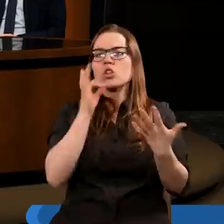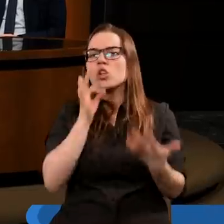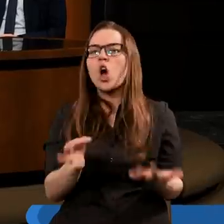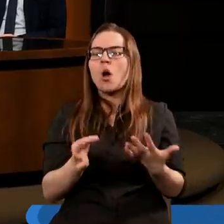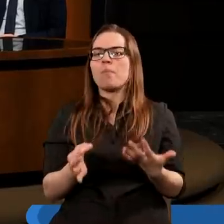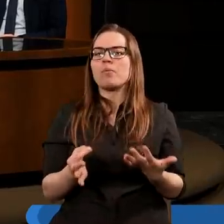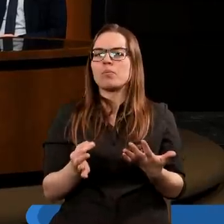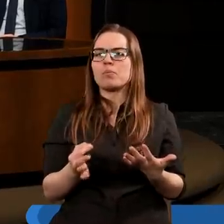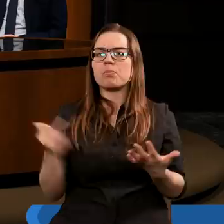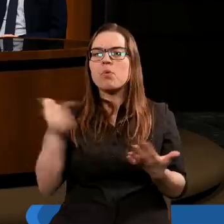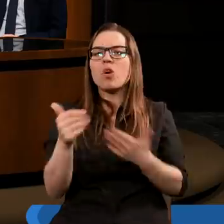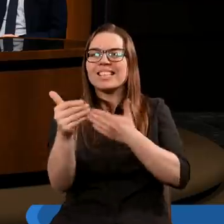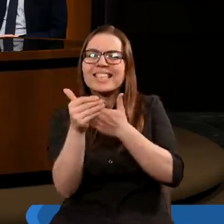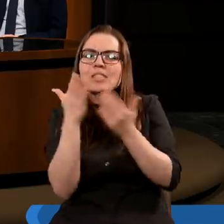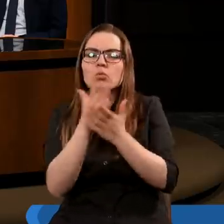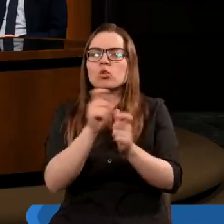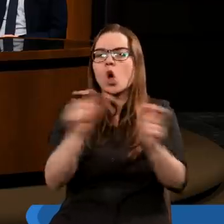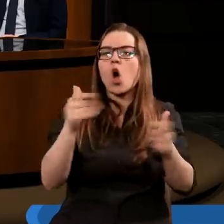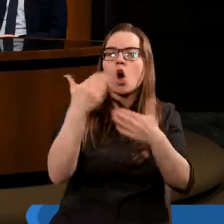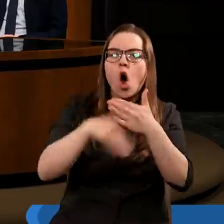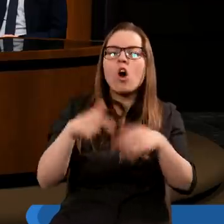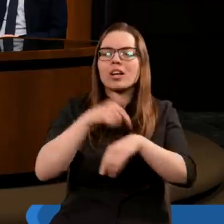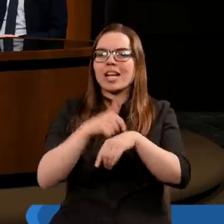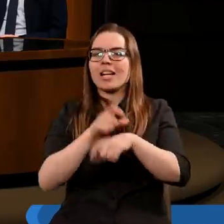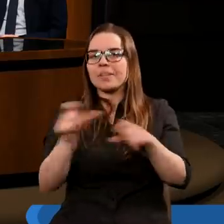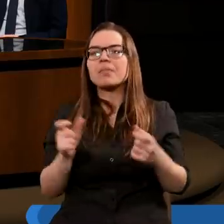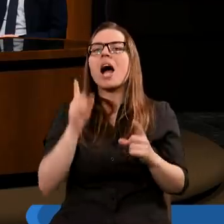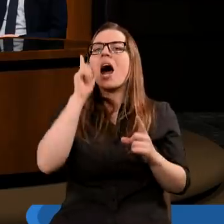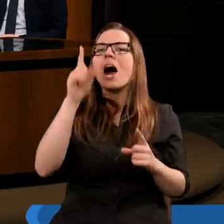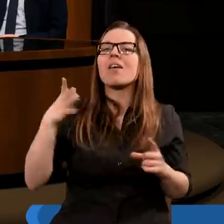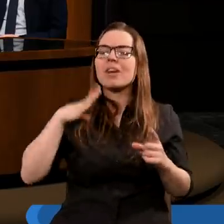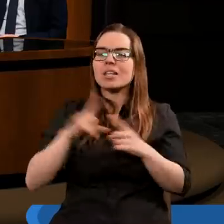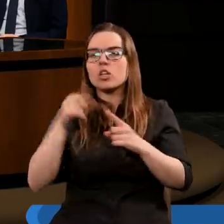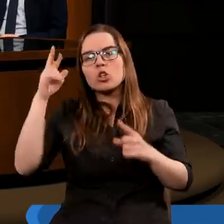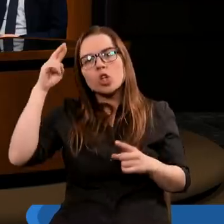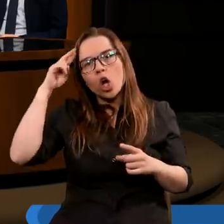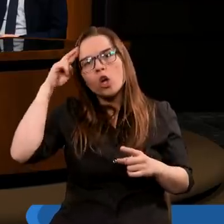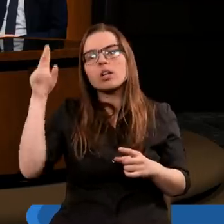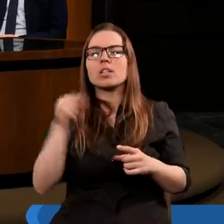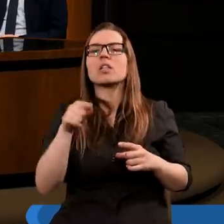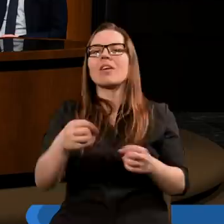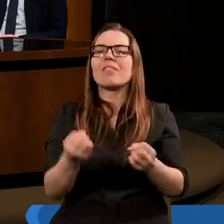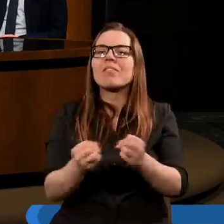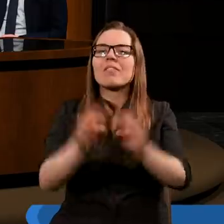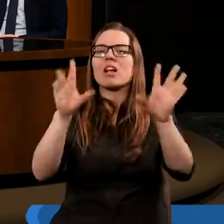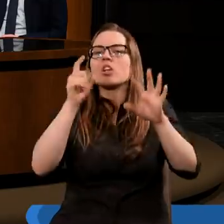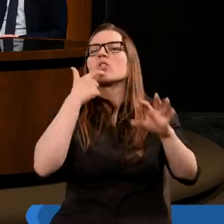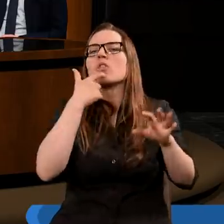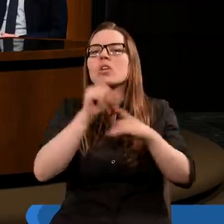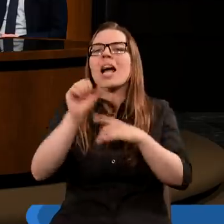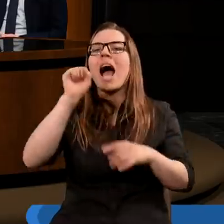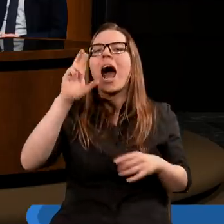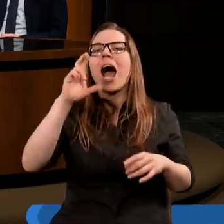bo musimy zbliżać się do końca, ale ważne jest, żebyśmy też zrozumieli, wyjaśnili, co to jest ten